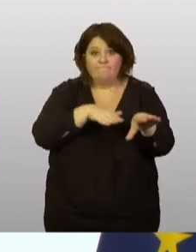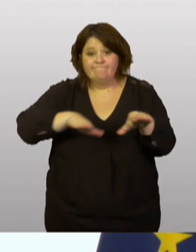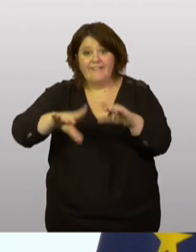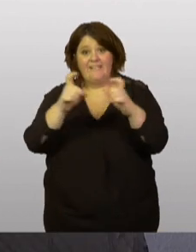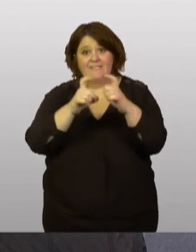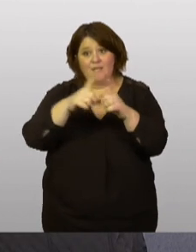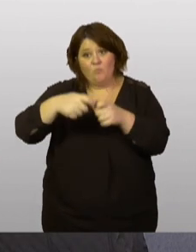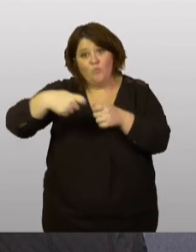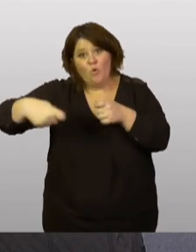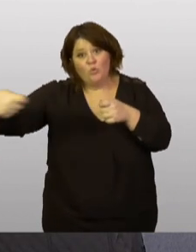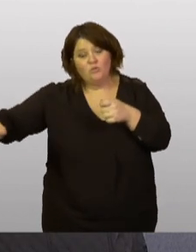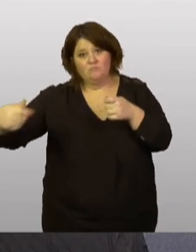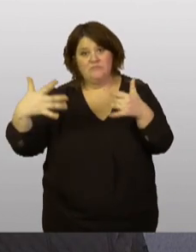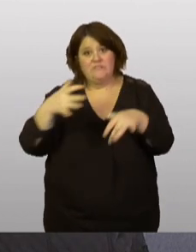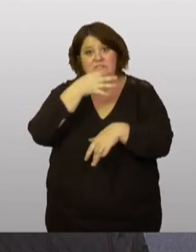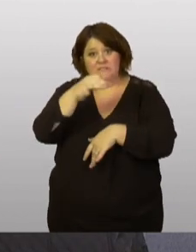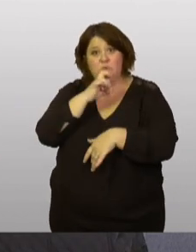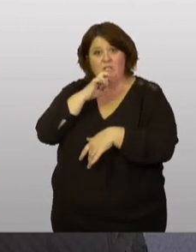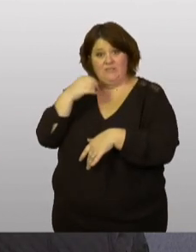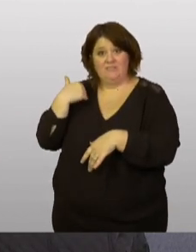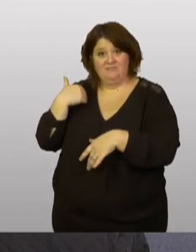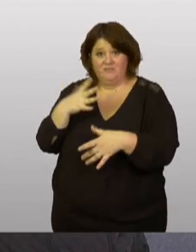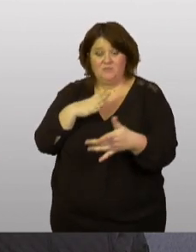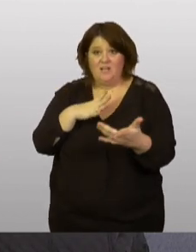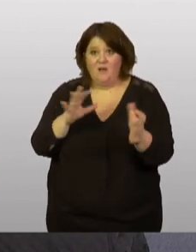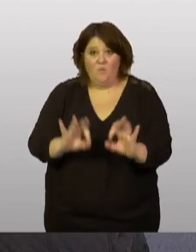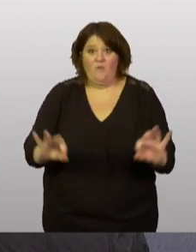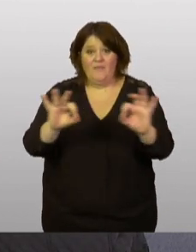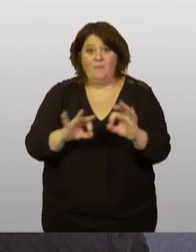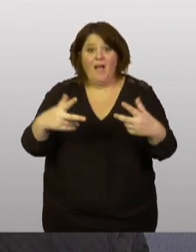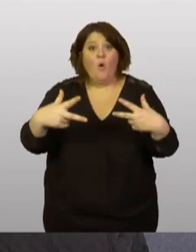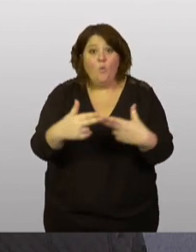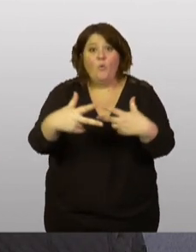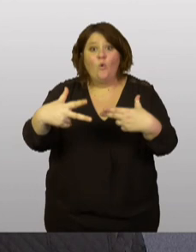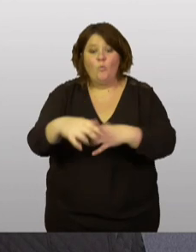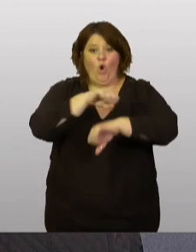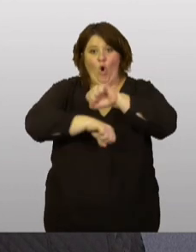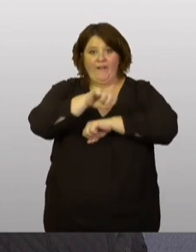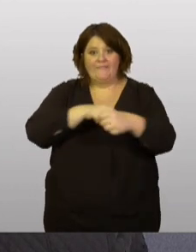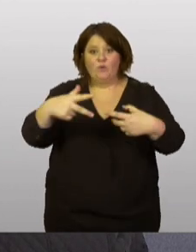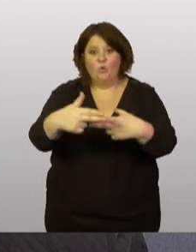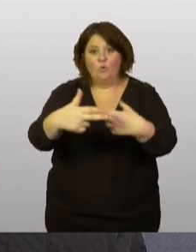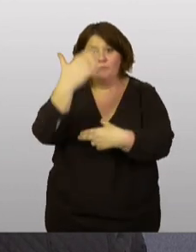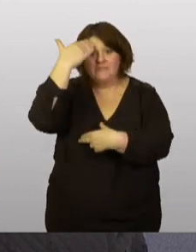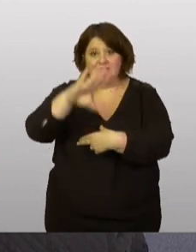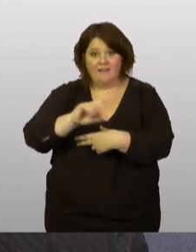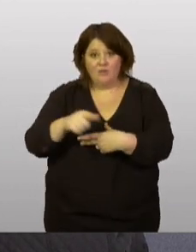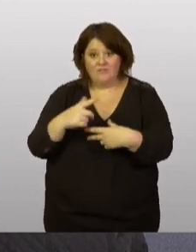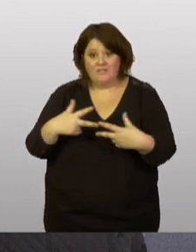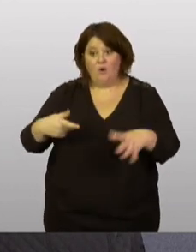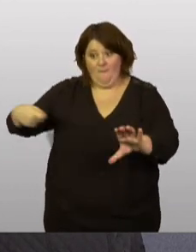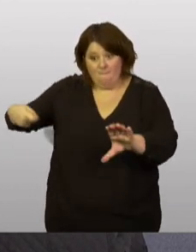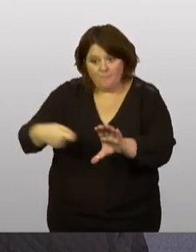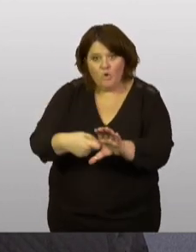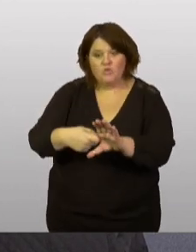plus longtemps. Comme je vous ai dit, nous n'avons pas de coupures planifiées, mais nous avons plutôt des branchements planifiés.